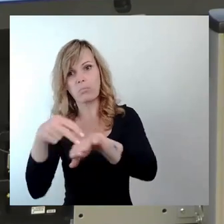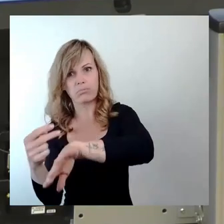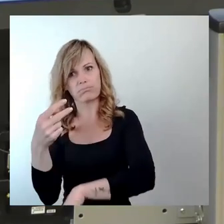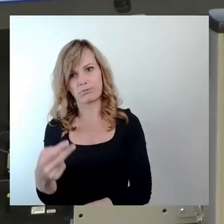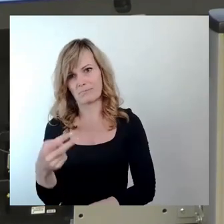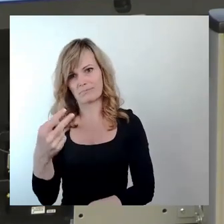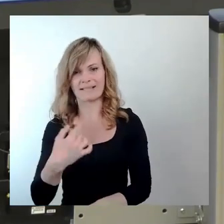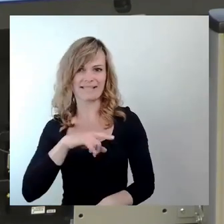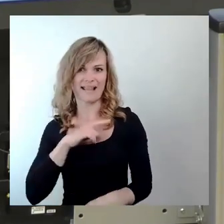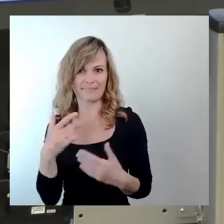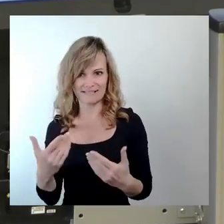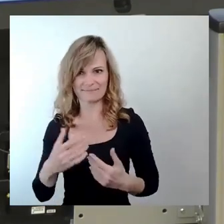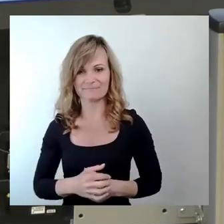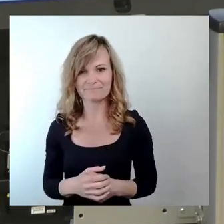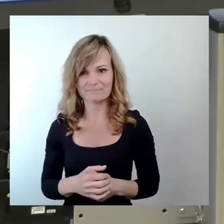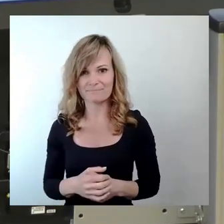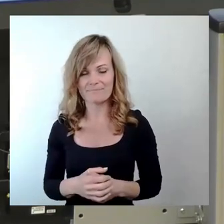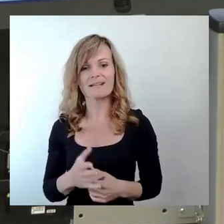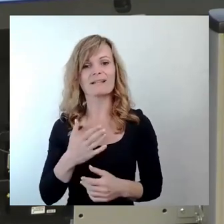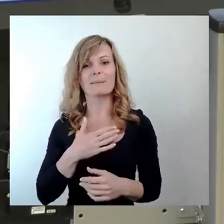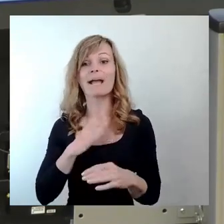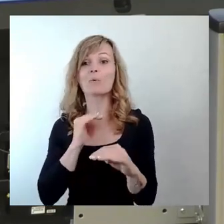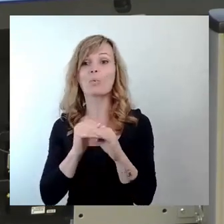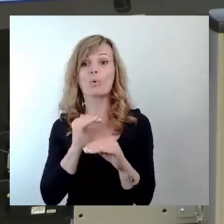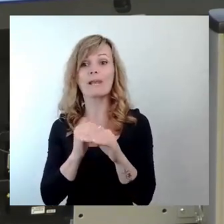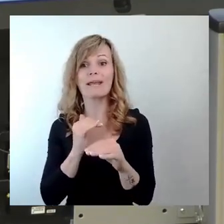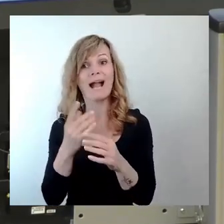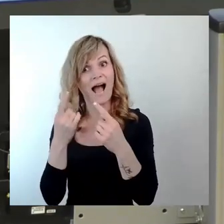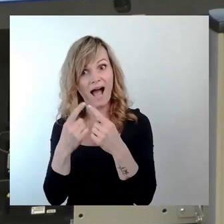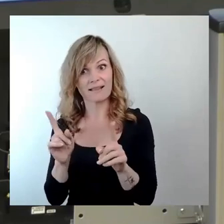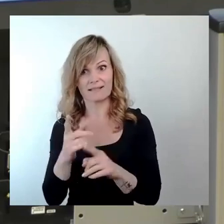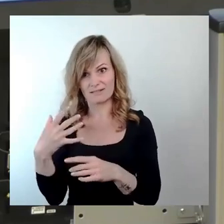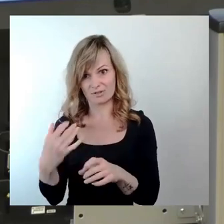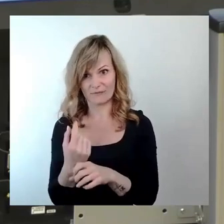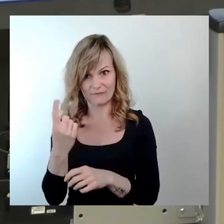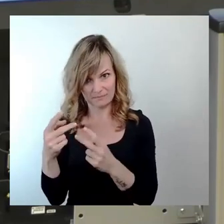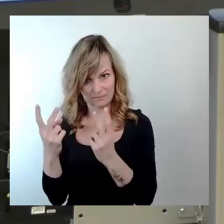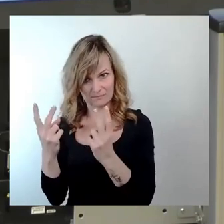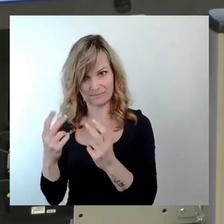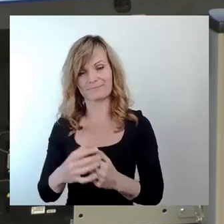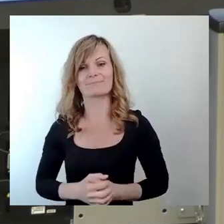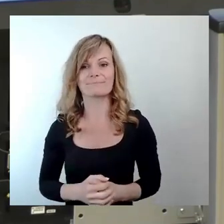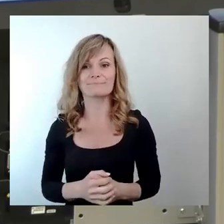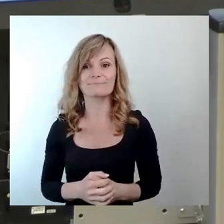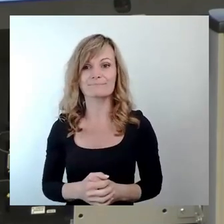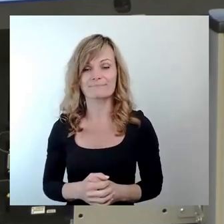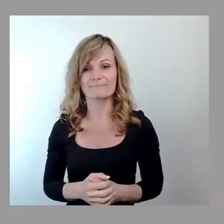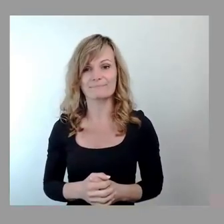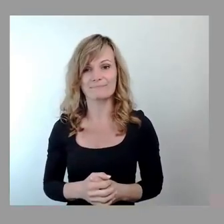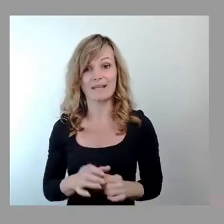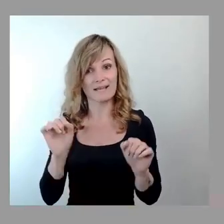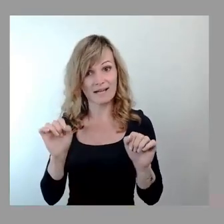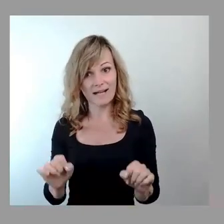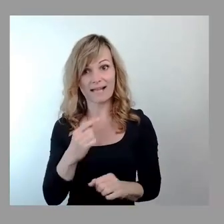Da sind meine Kollegen zum Teil ganz anders unterwegs und ich kann Ihnen sagen, egal